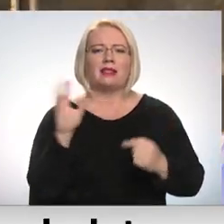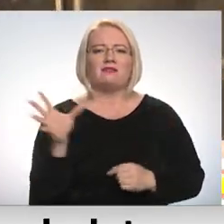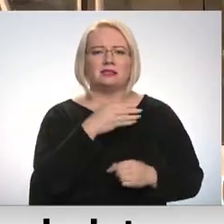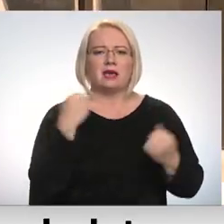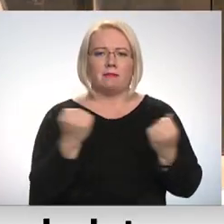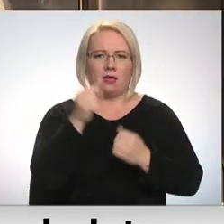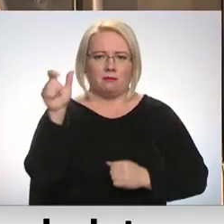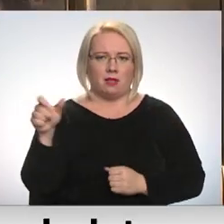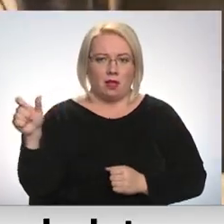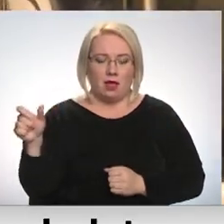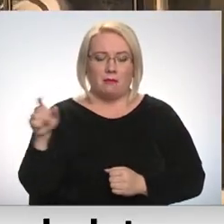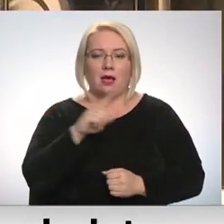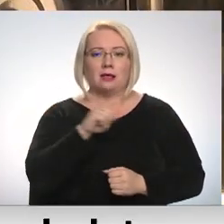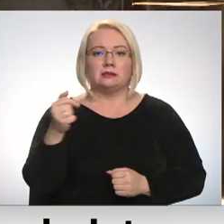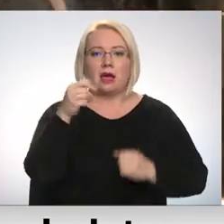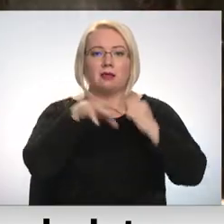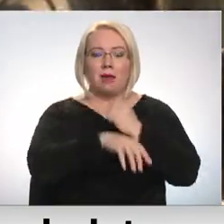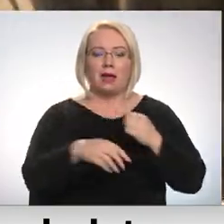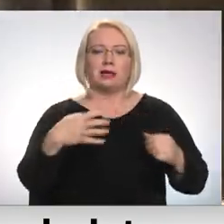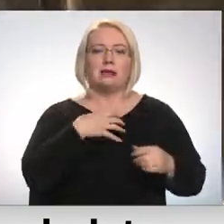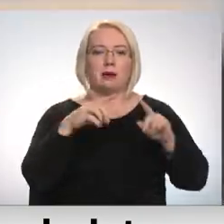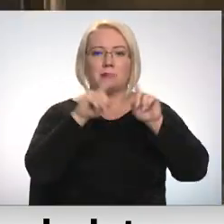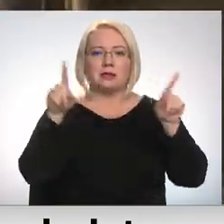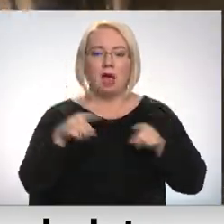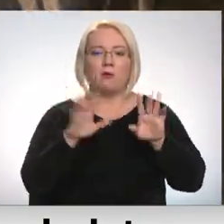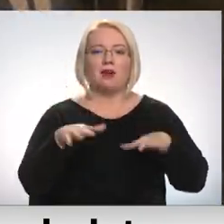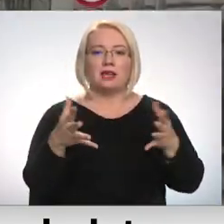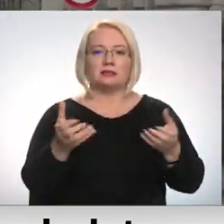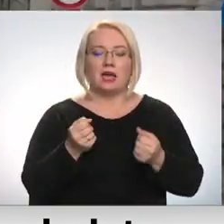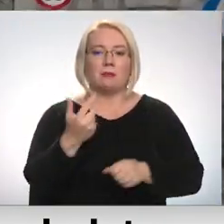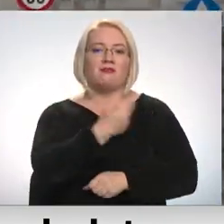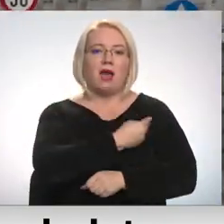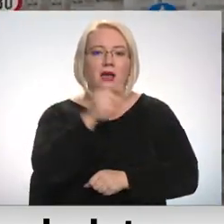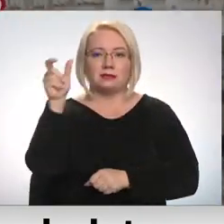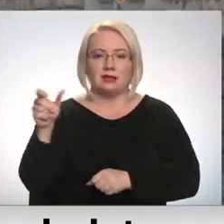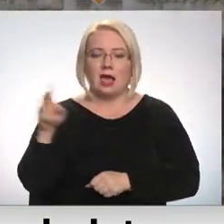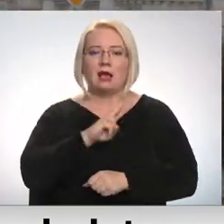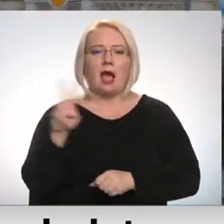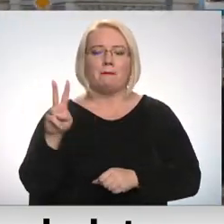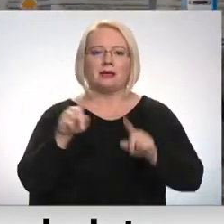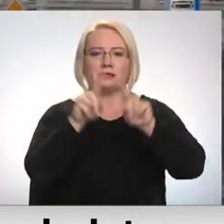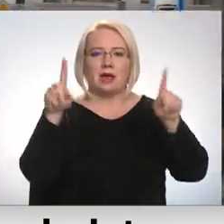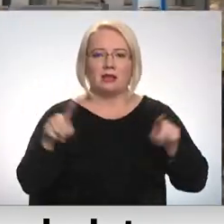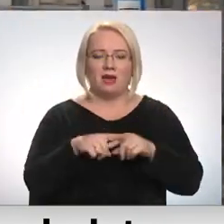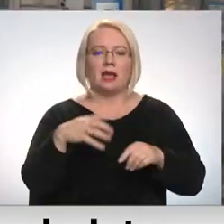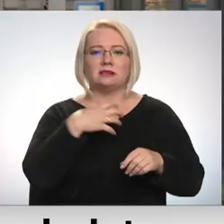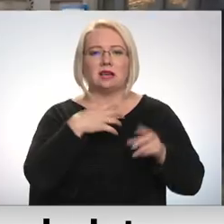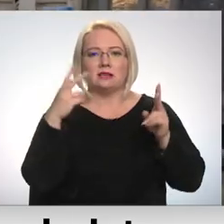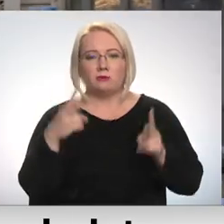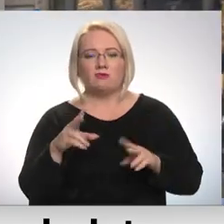Līdz gada beigām slimības pabalsts no pirmās dienas varēs saņemt vakcinētie ar Covid-19 saslimušie vai viņu